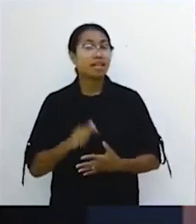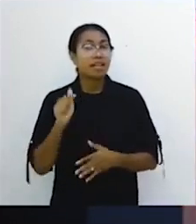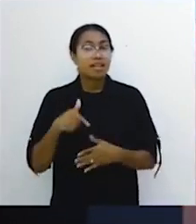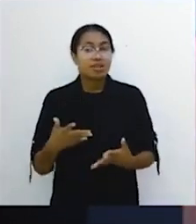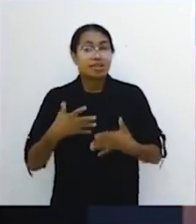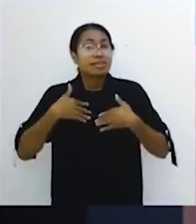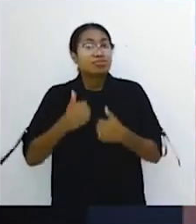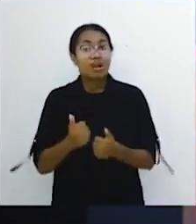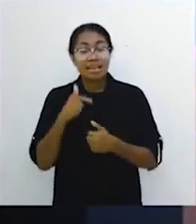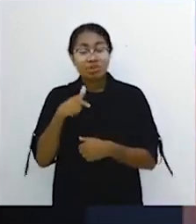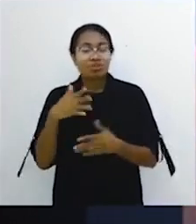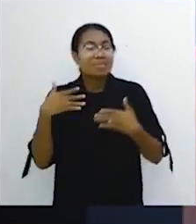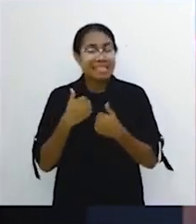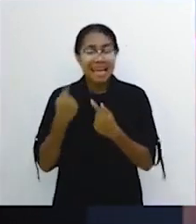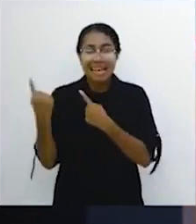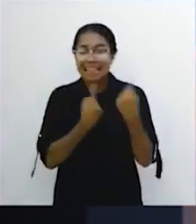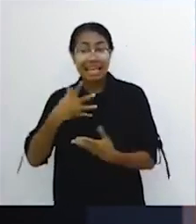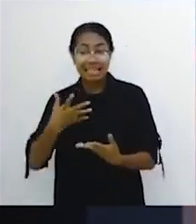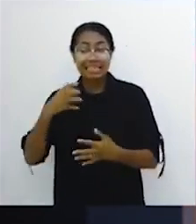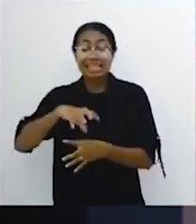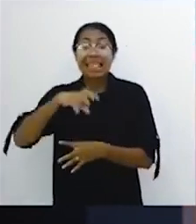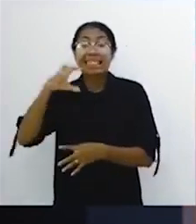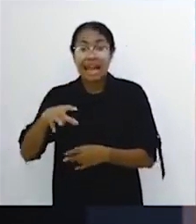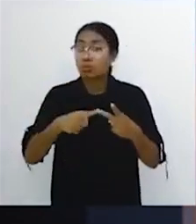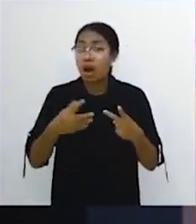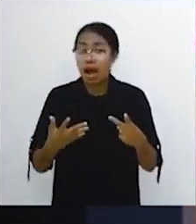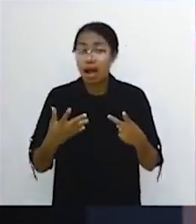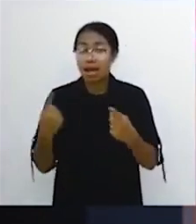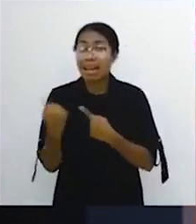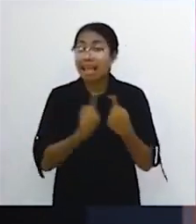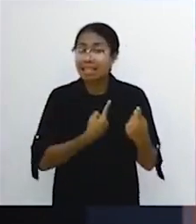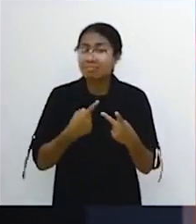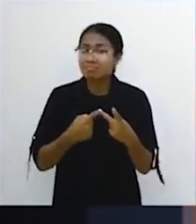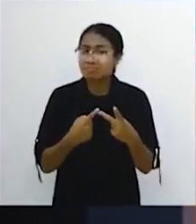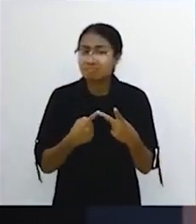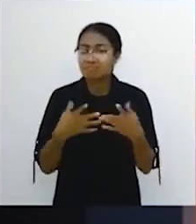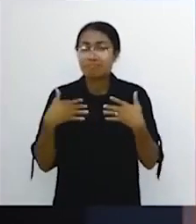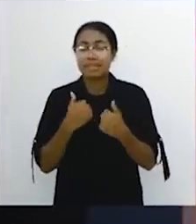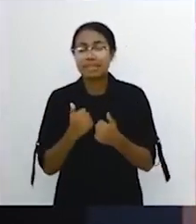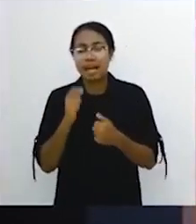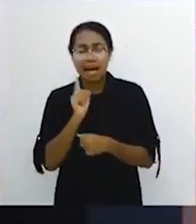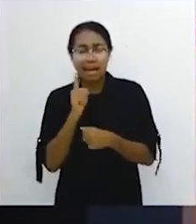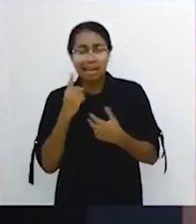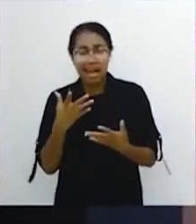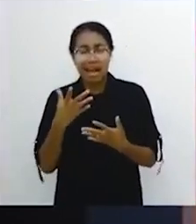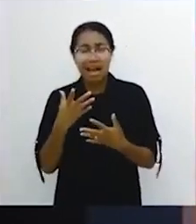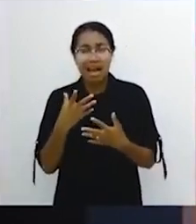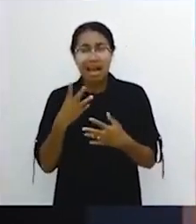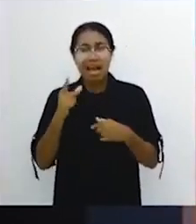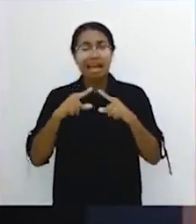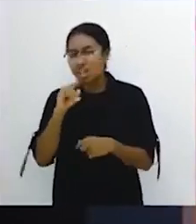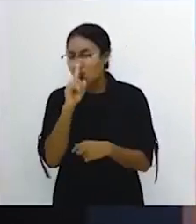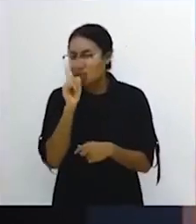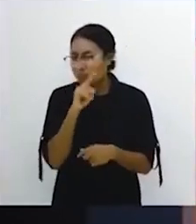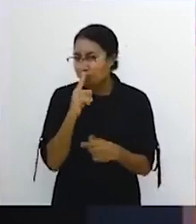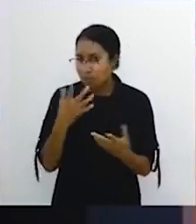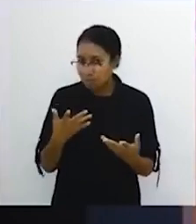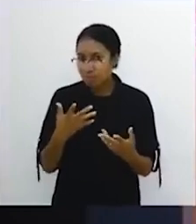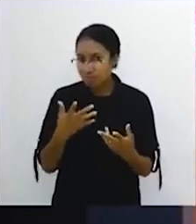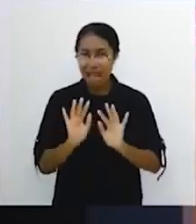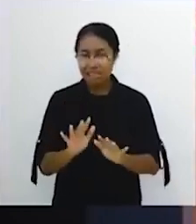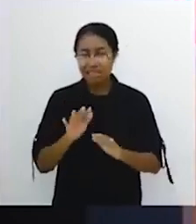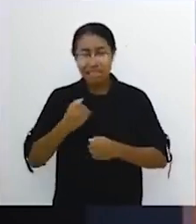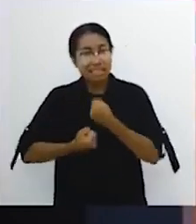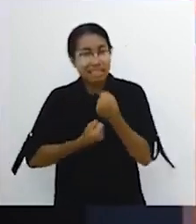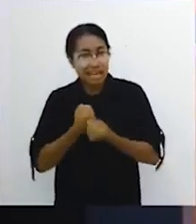ilahi yang palsu bisa datang pertama dari setan. Yang kedua itu bisa karena rekayasa atau tipu-tipu. Seperti banyak